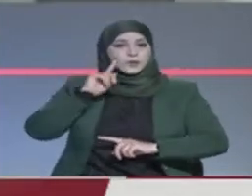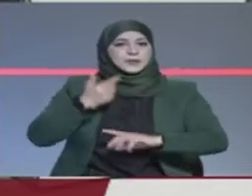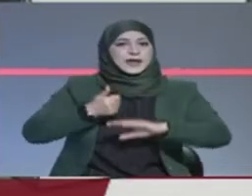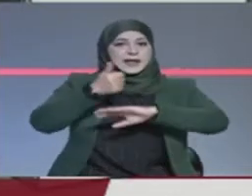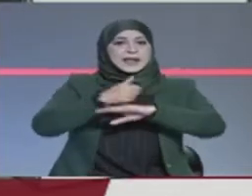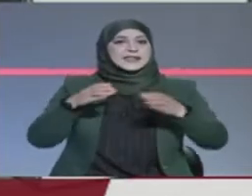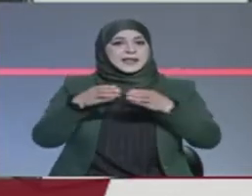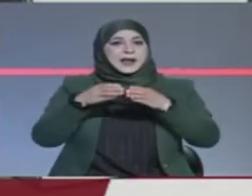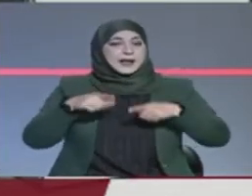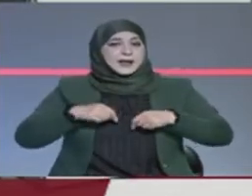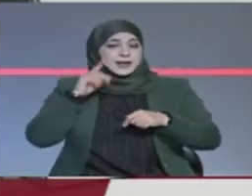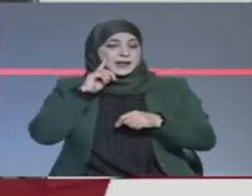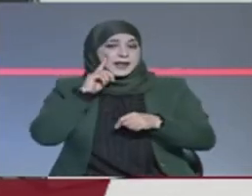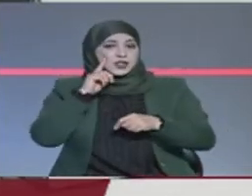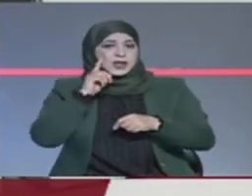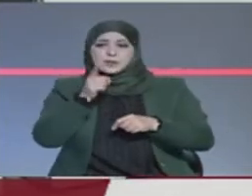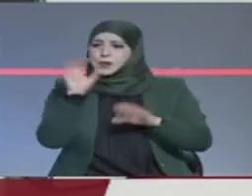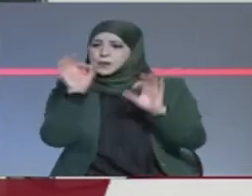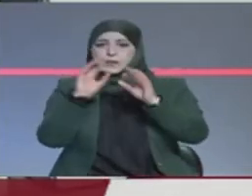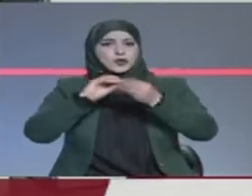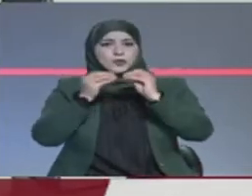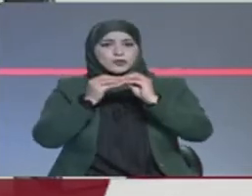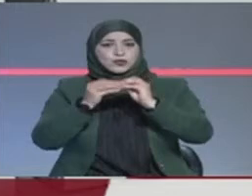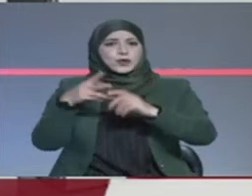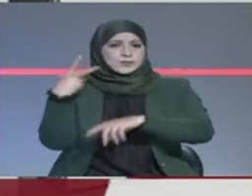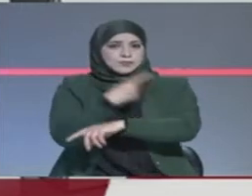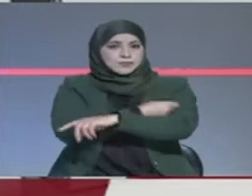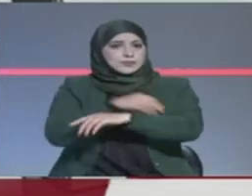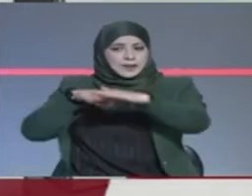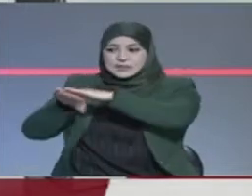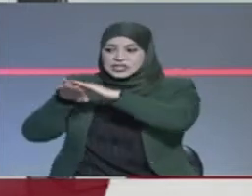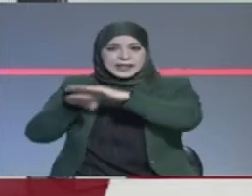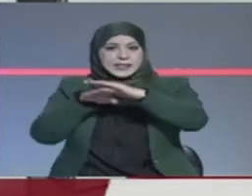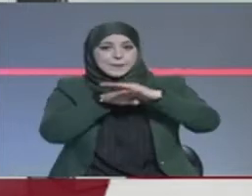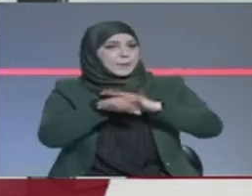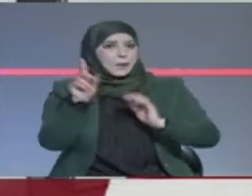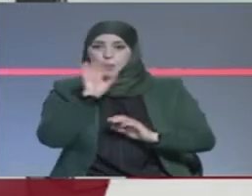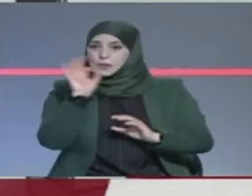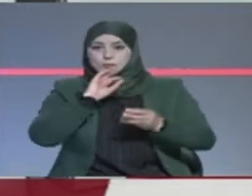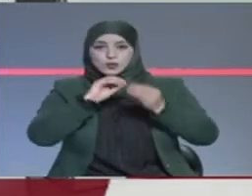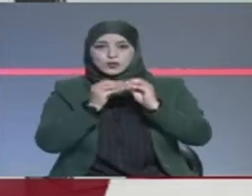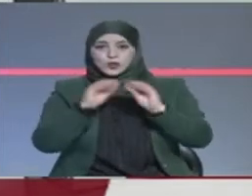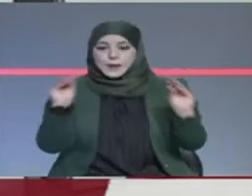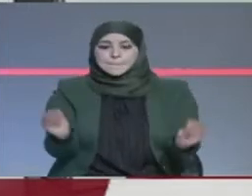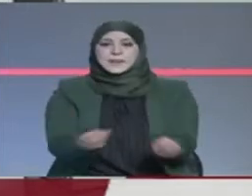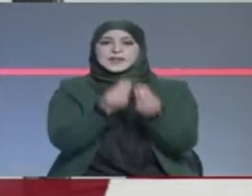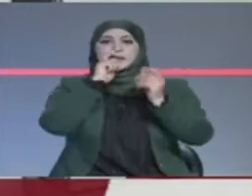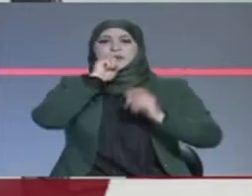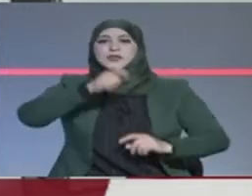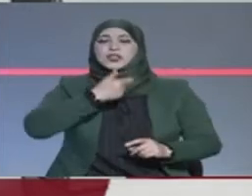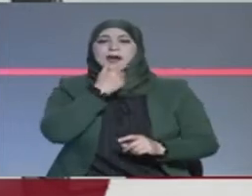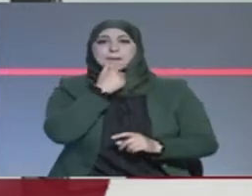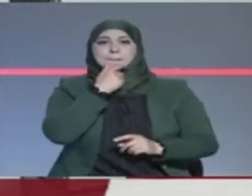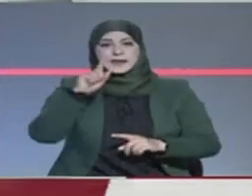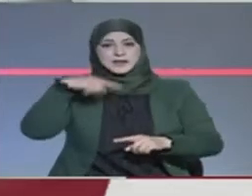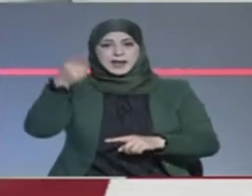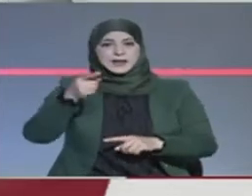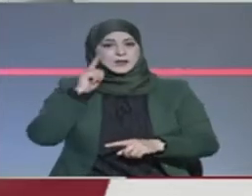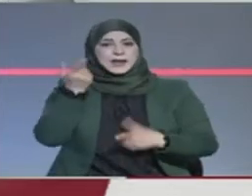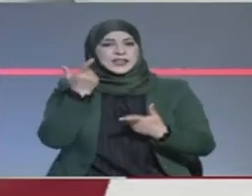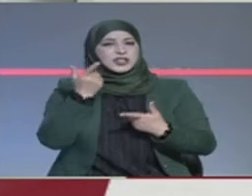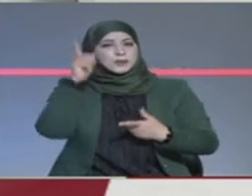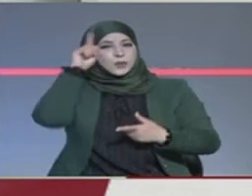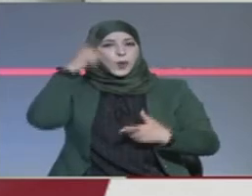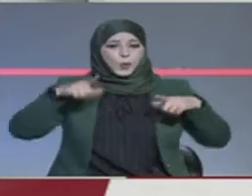يوجد إشكال على مستوى تخزين اللقاحات المنتظر جلبها إلى تونس بداية من شهر مرسى القادم باعتبارها أن وزارة